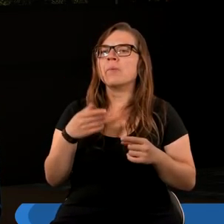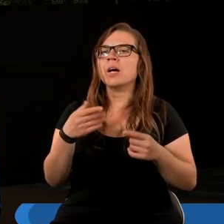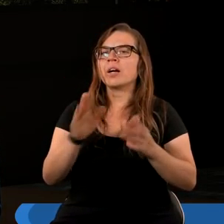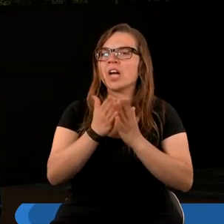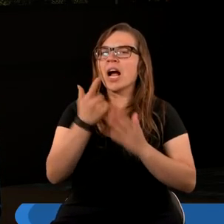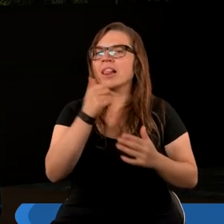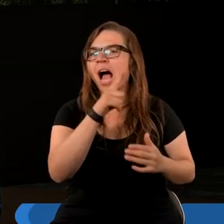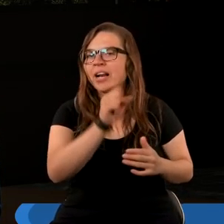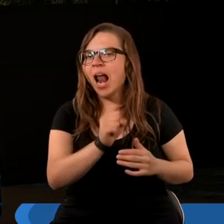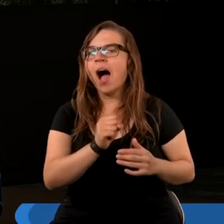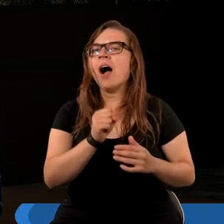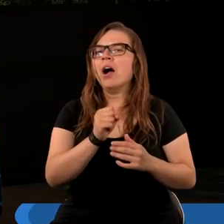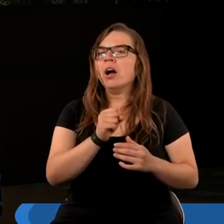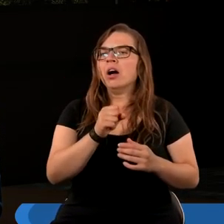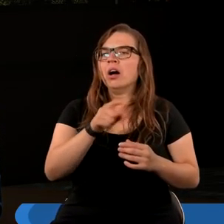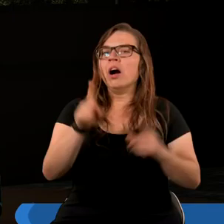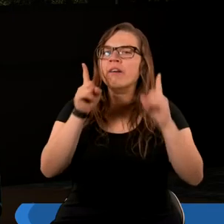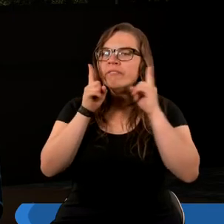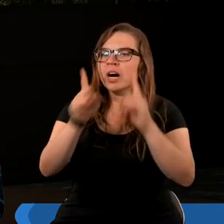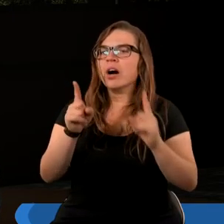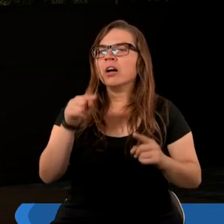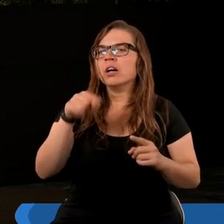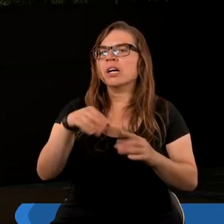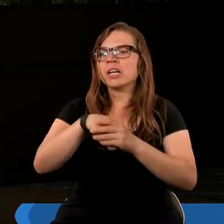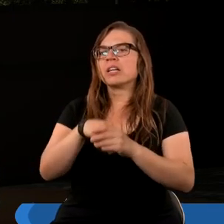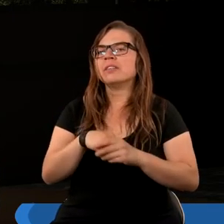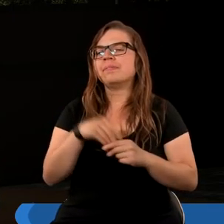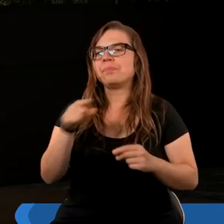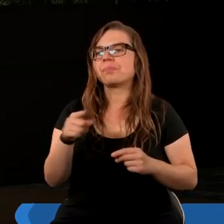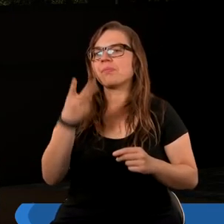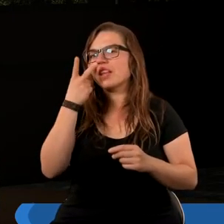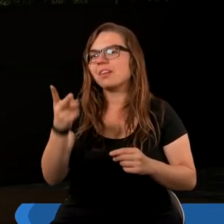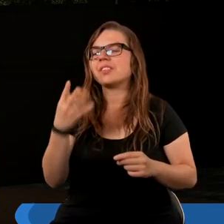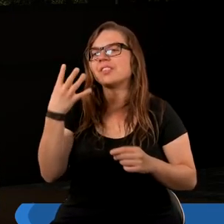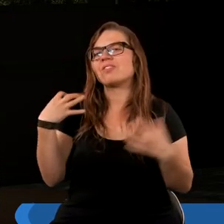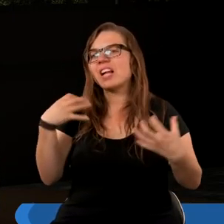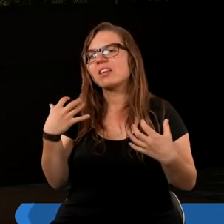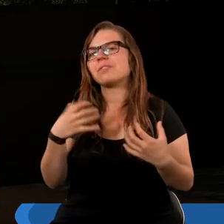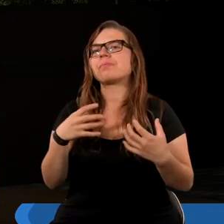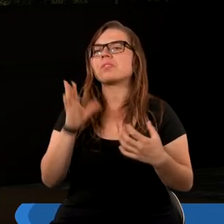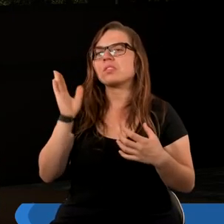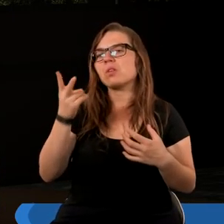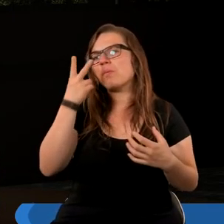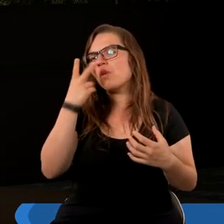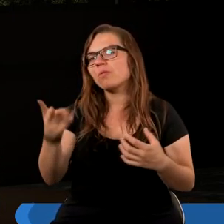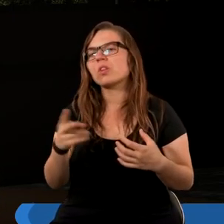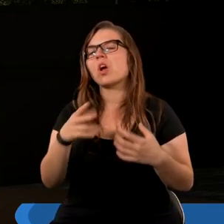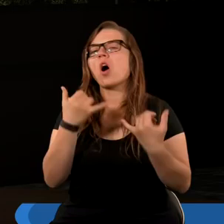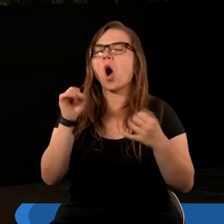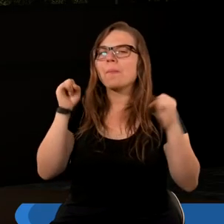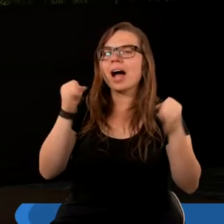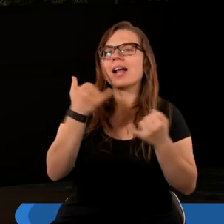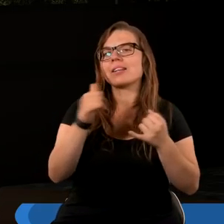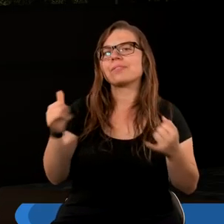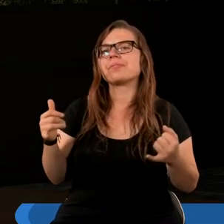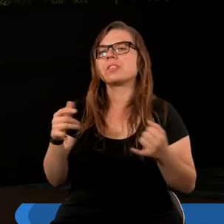księgę Daniela, czyli faktycznie tam widzenie o czterech zwierzętach, potem widzenie o baranie